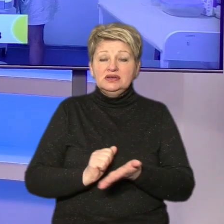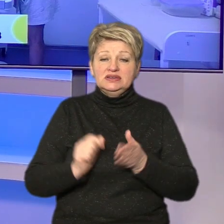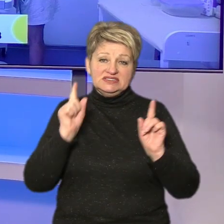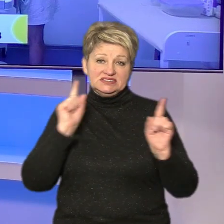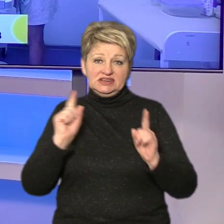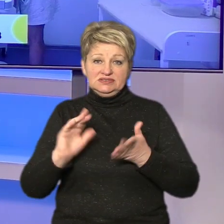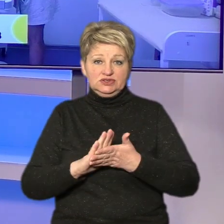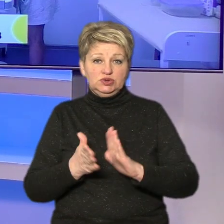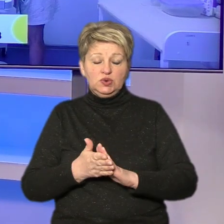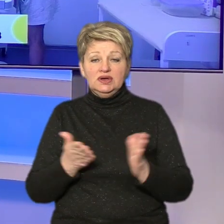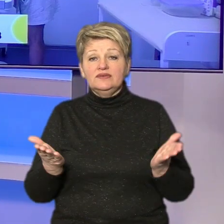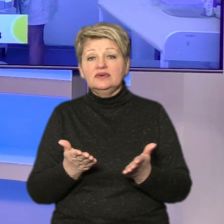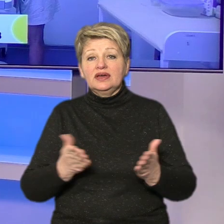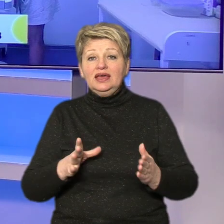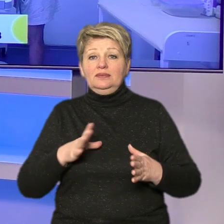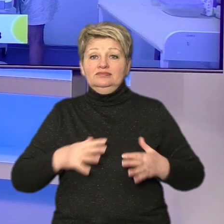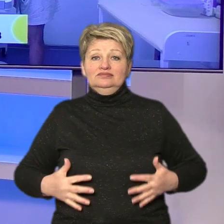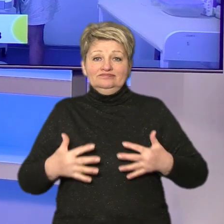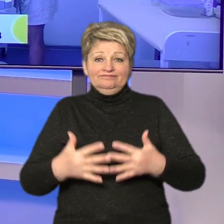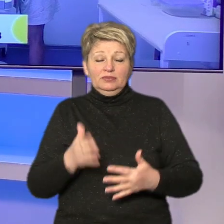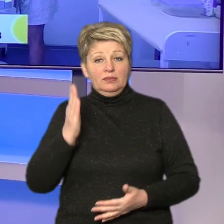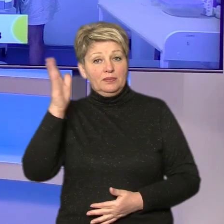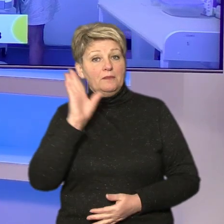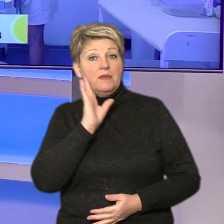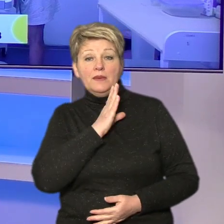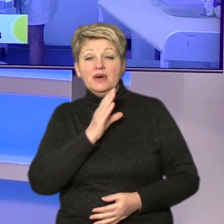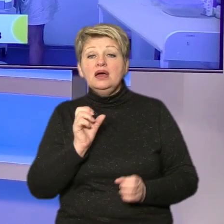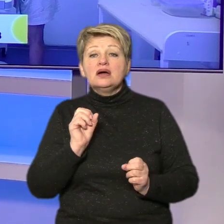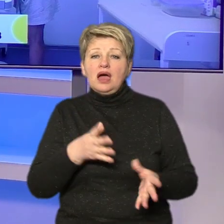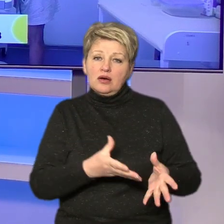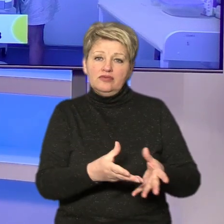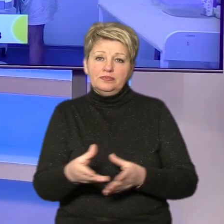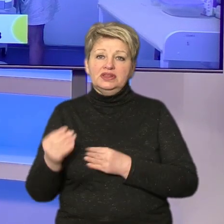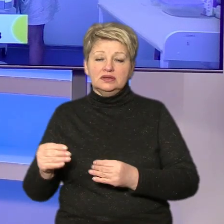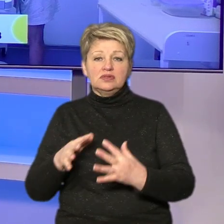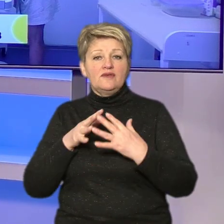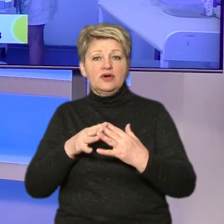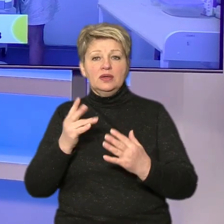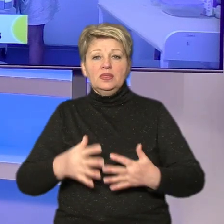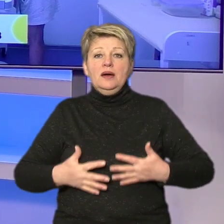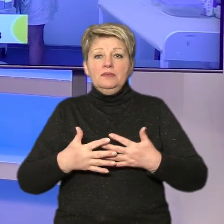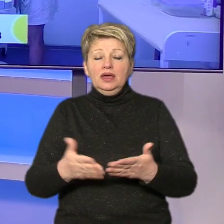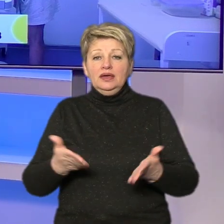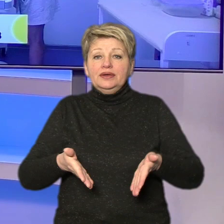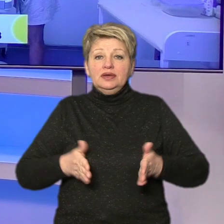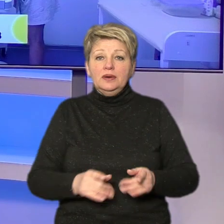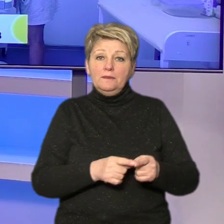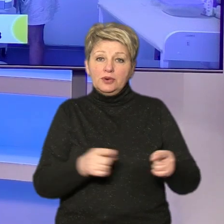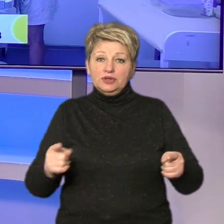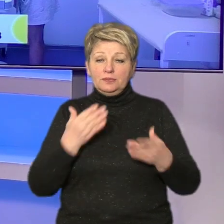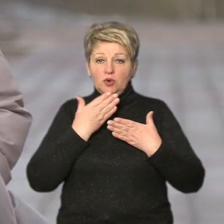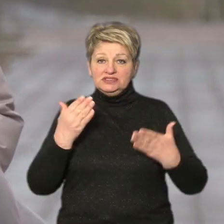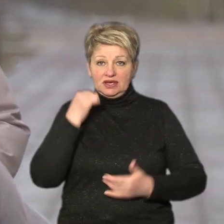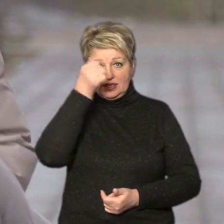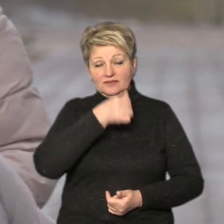ситуації, у яких виношували малят майбутні мами. Як вплинула війна на вагітних, які народили протягом останнього року? Дивіться